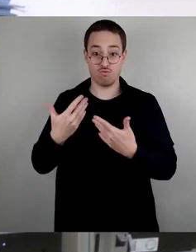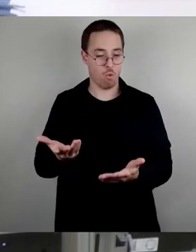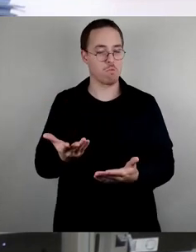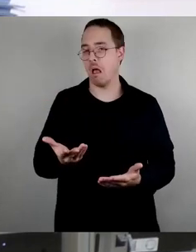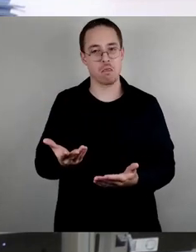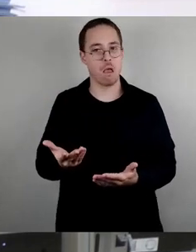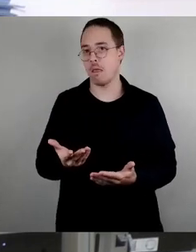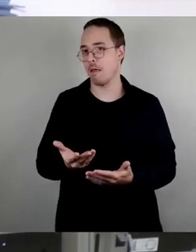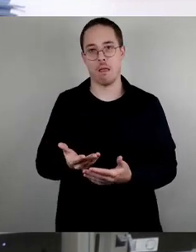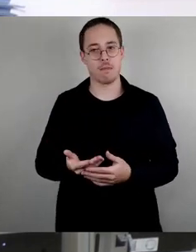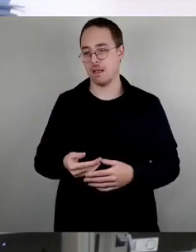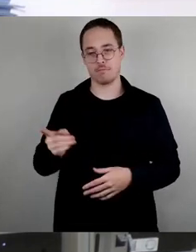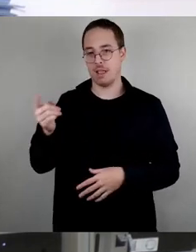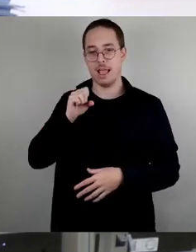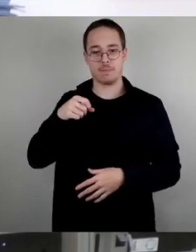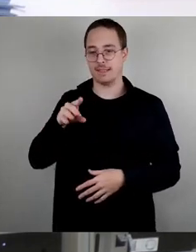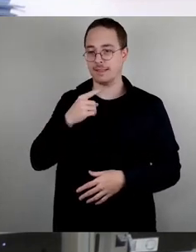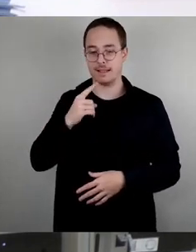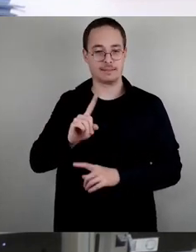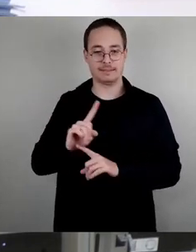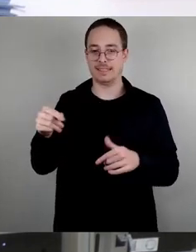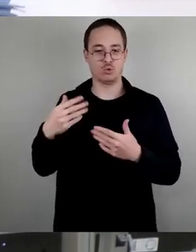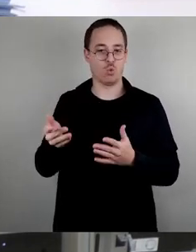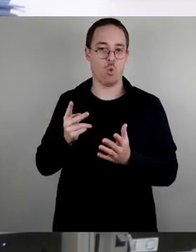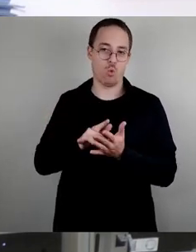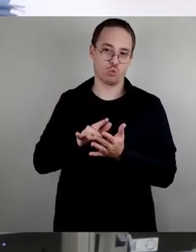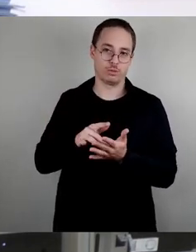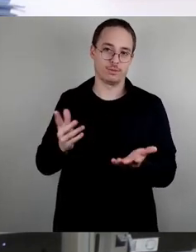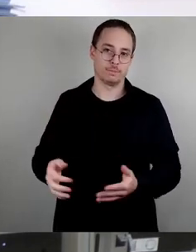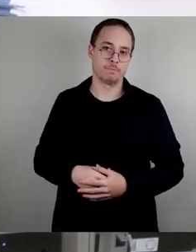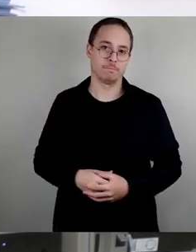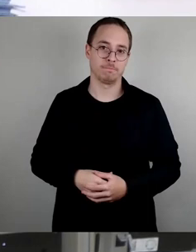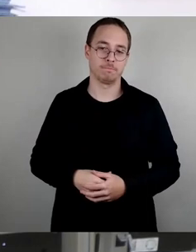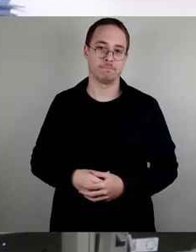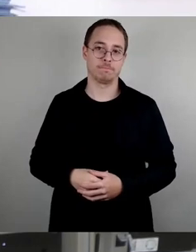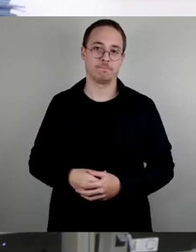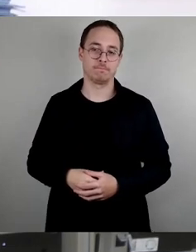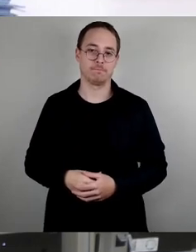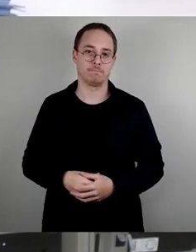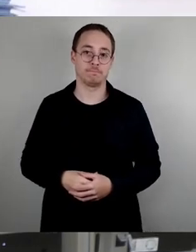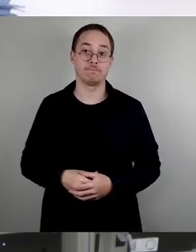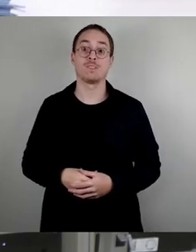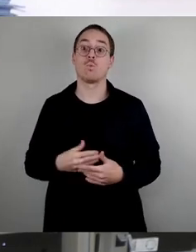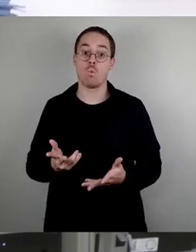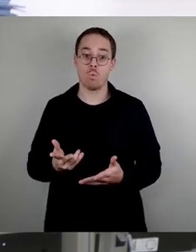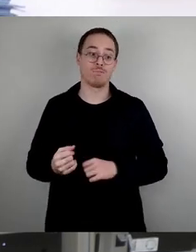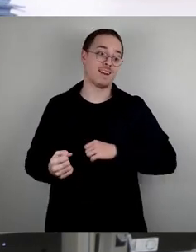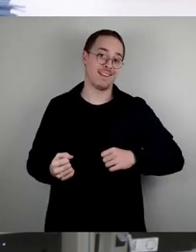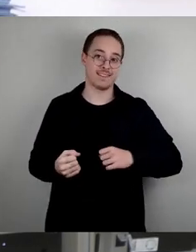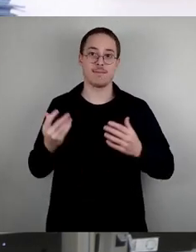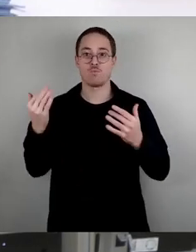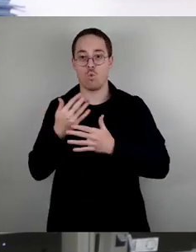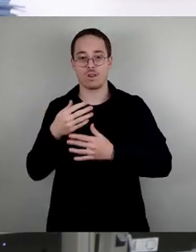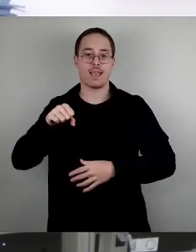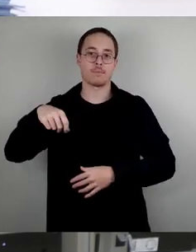muss ja euch bedienen hier, damit ihr schimpfen könnt. Unisono im Chor mit Linken und Grün sind es die vielen Spekulanten,